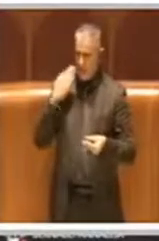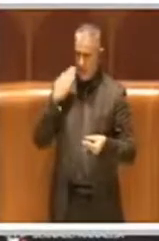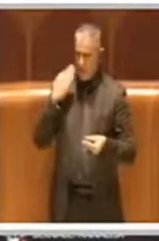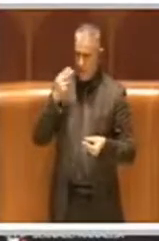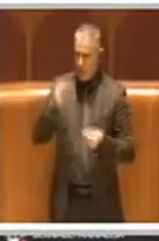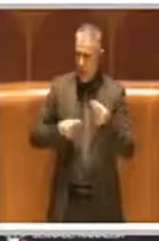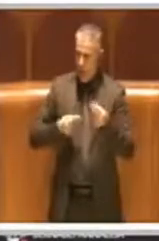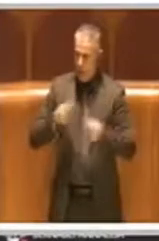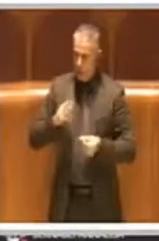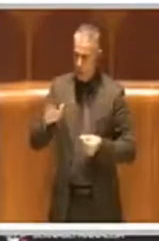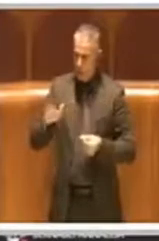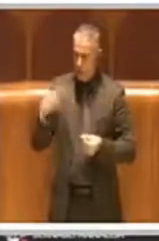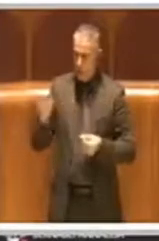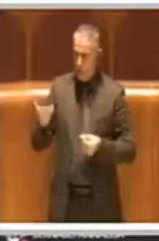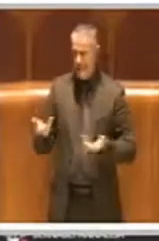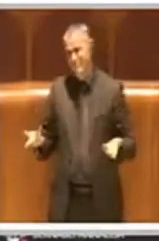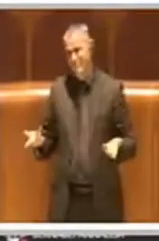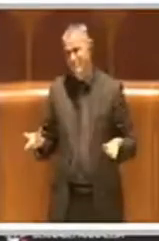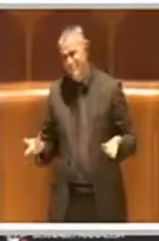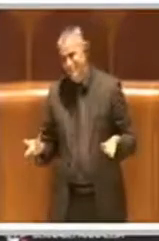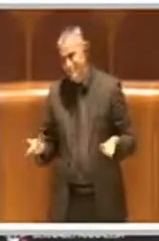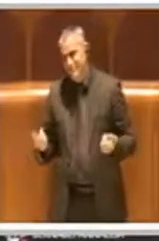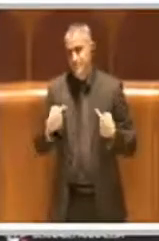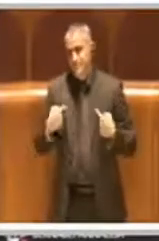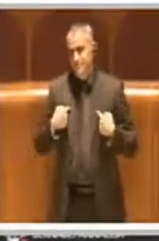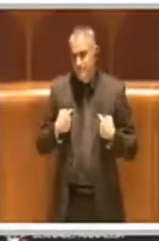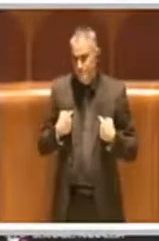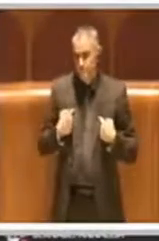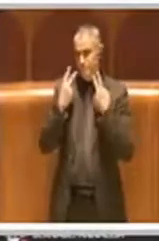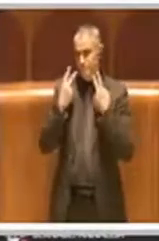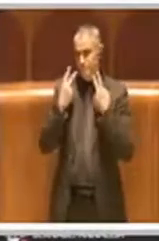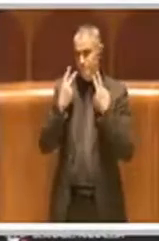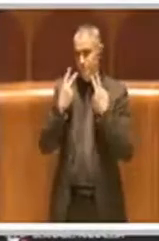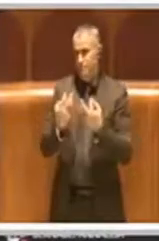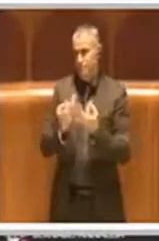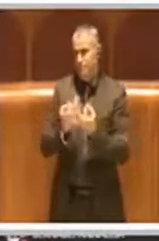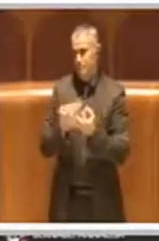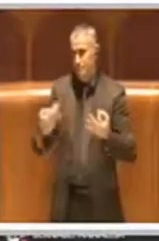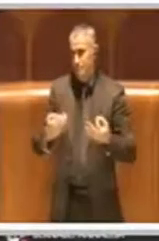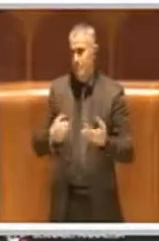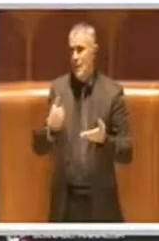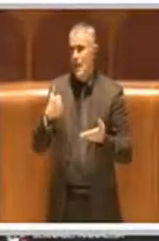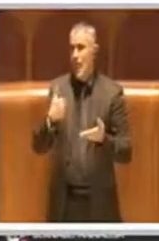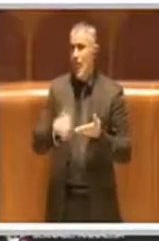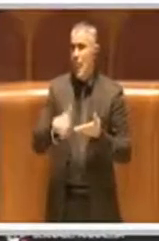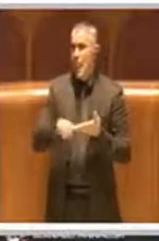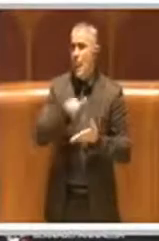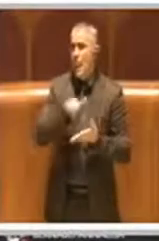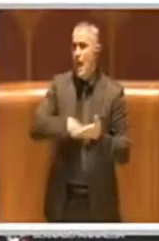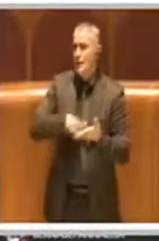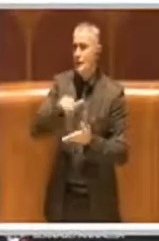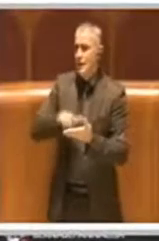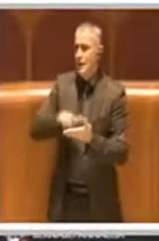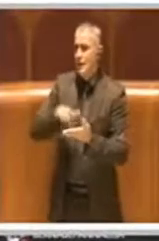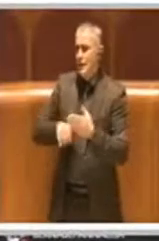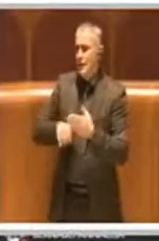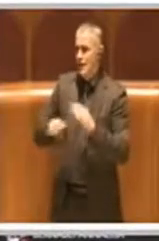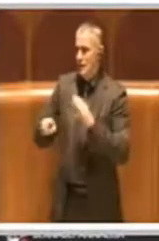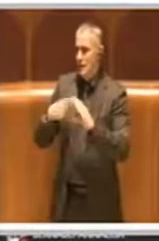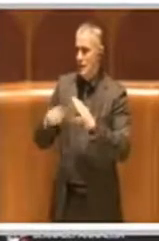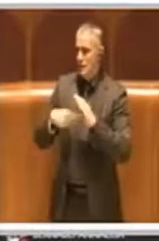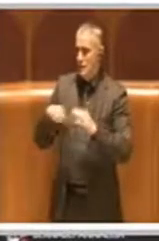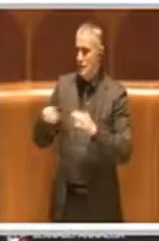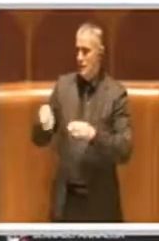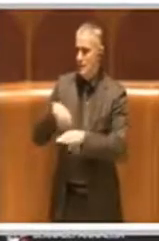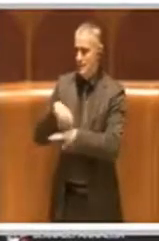bilancio. Tra l'altro, insomma, si vede benissimo dalle lettere pervenute del segretariato